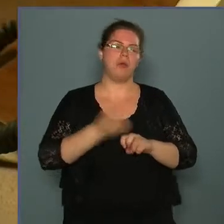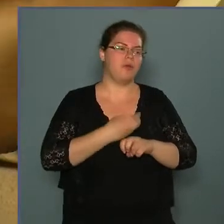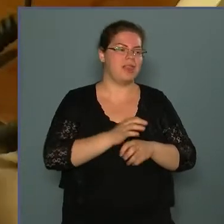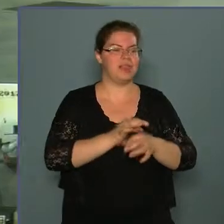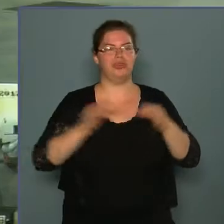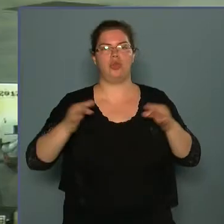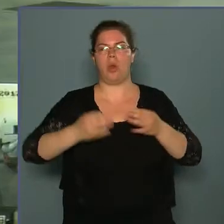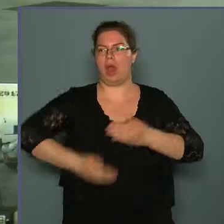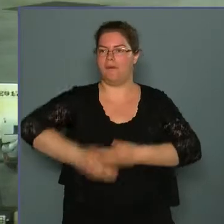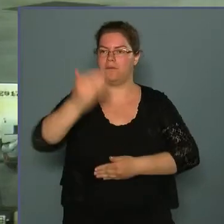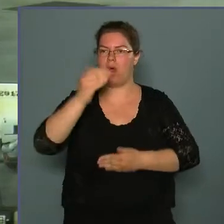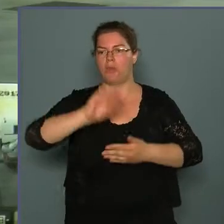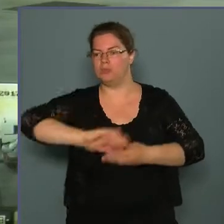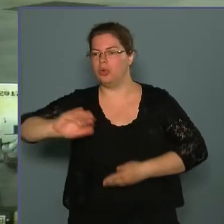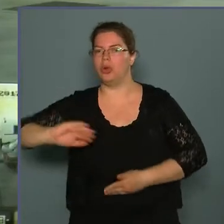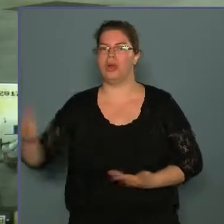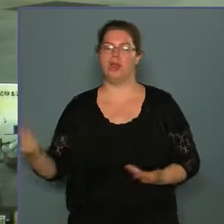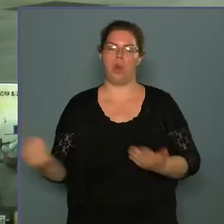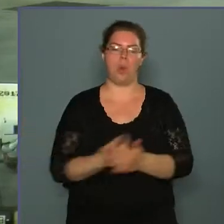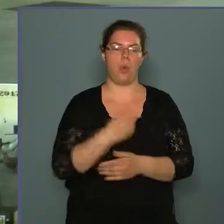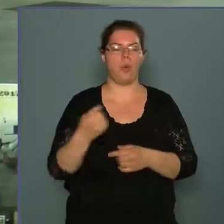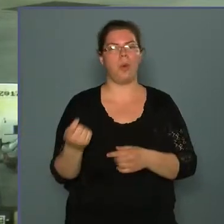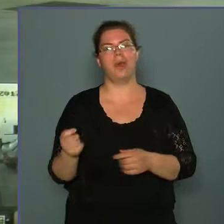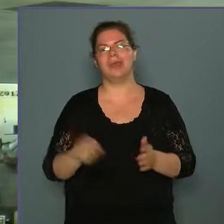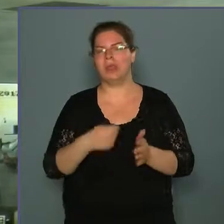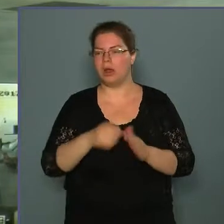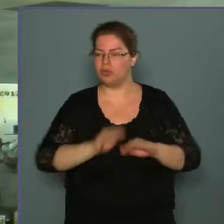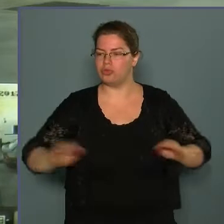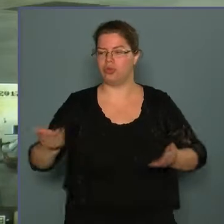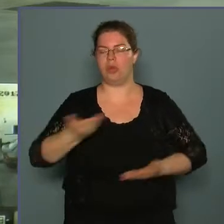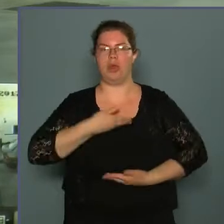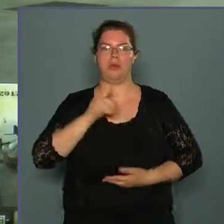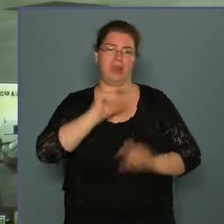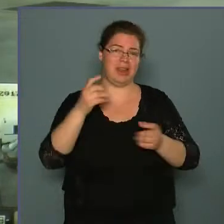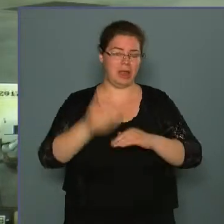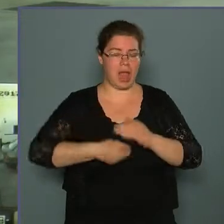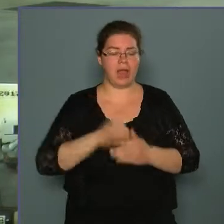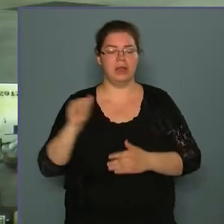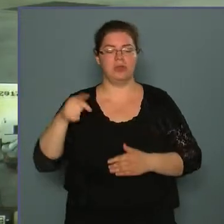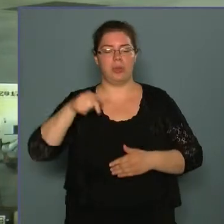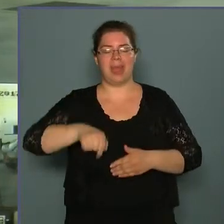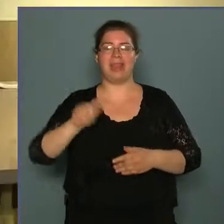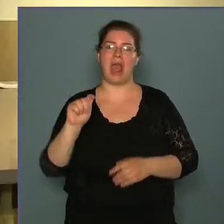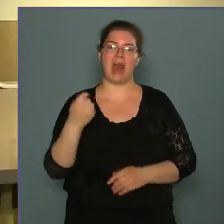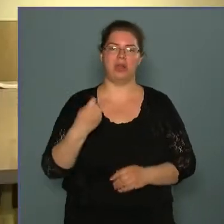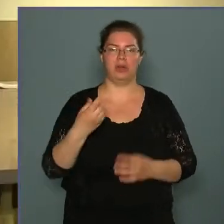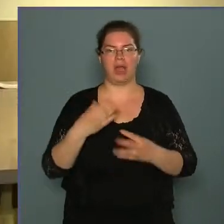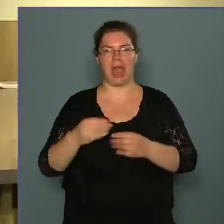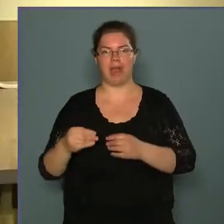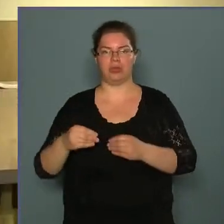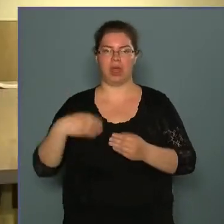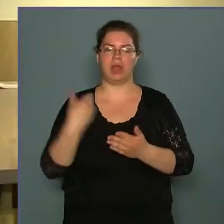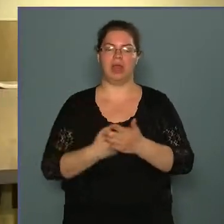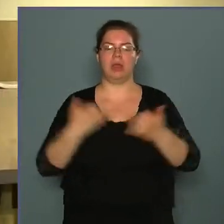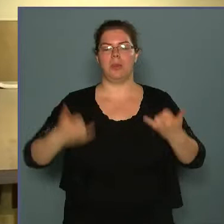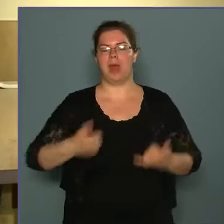a fa burkolásig, új híradós pultot kaptunk a régi helyet, illetve a benne lévő elektronikai egységek lettek